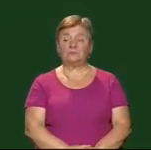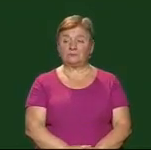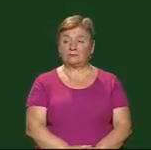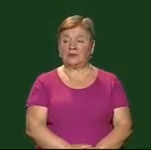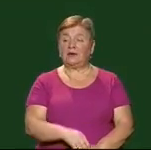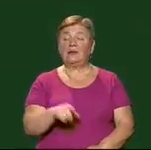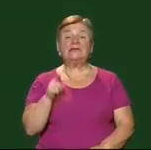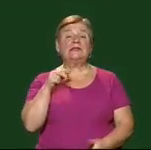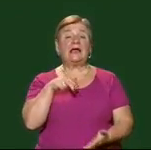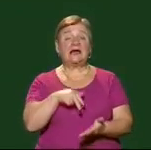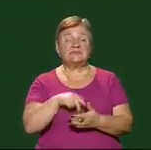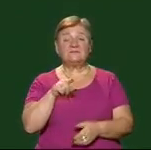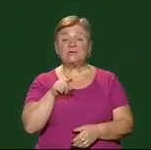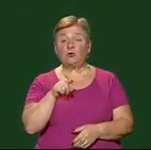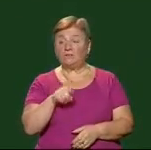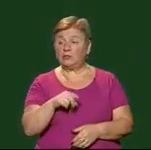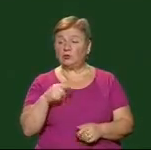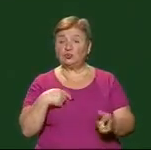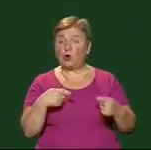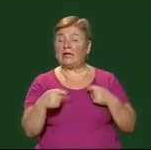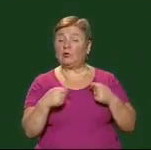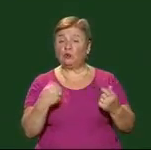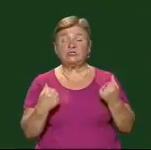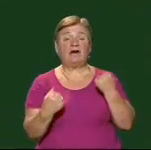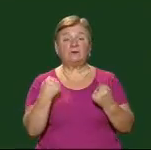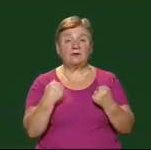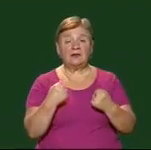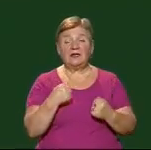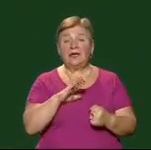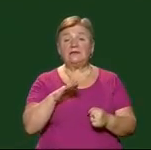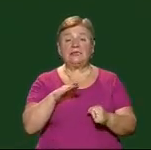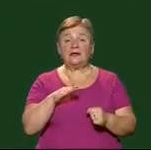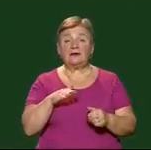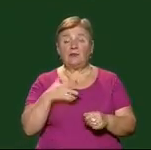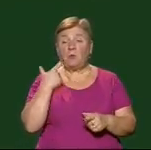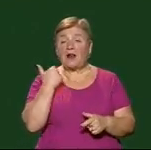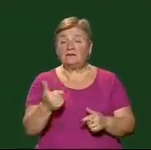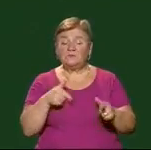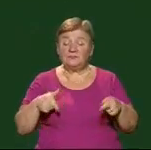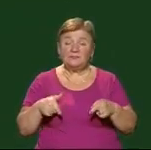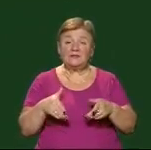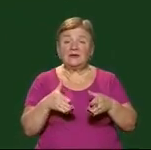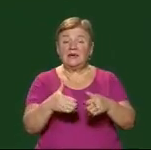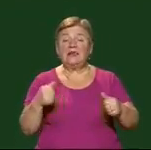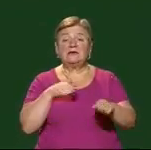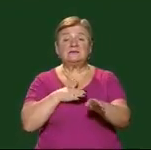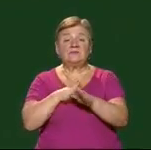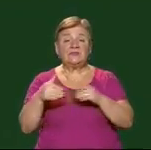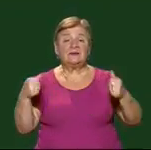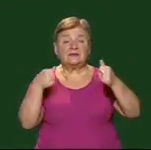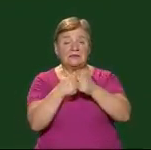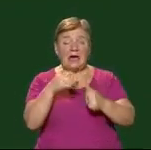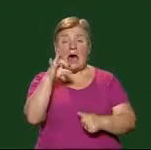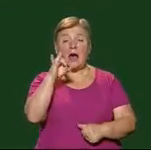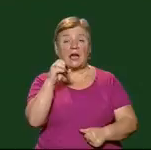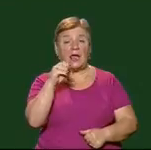Наразі встановлено, що підозрюваний, керуючи автомобілем Ауді не обрав безпечну швидкість та допустив зіткнення з автомобілем